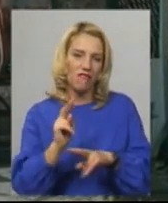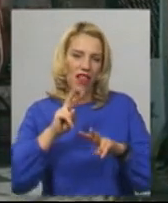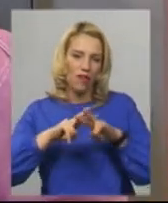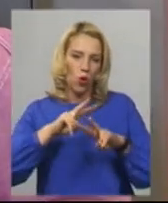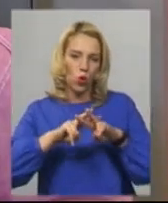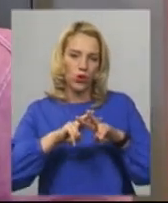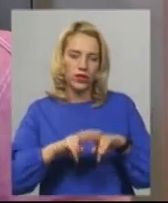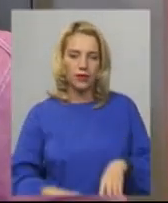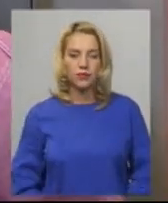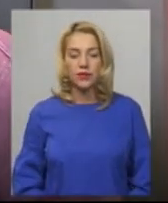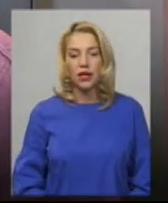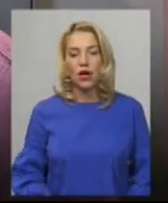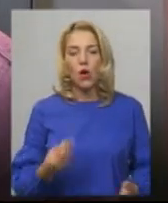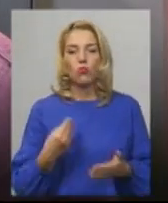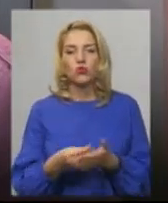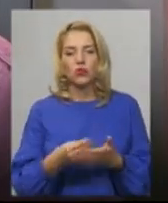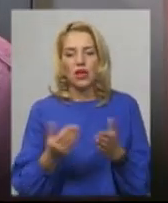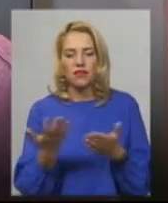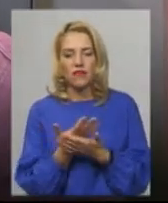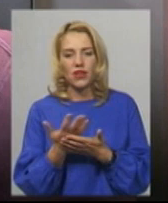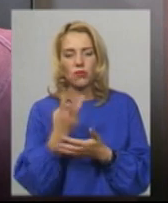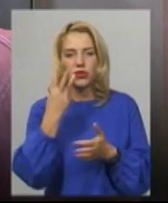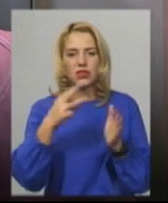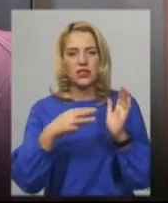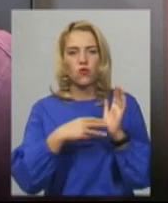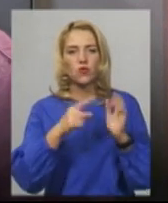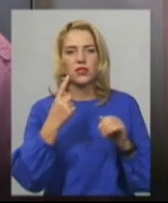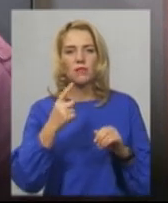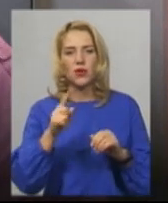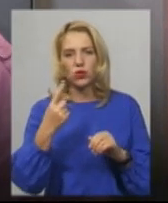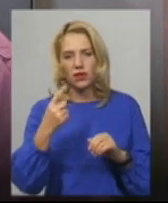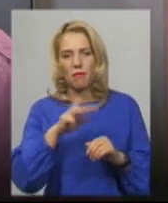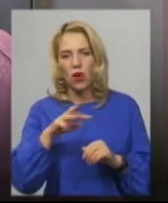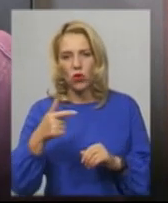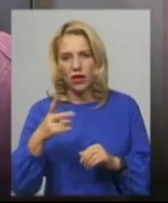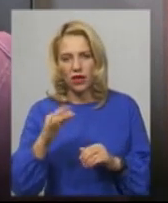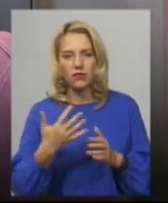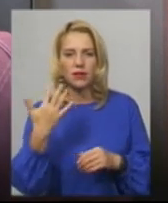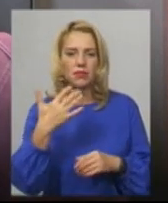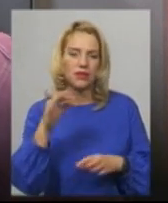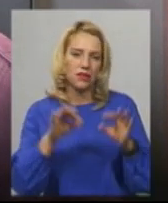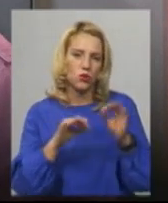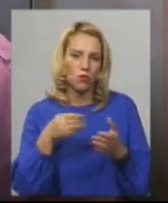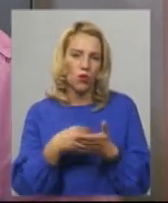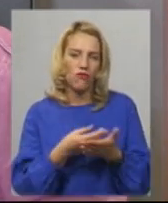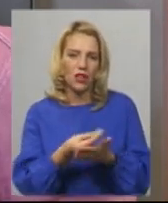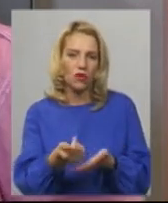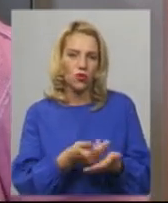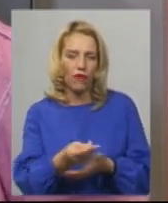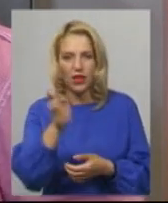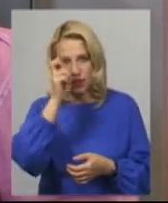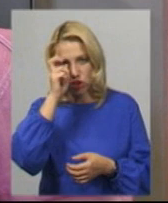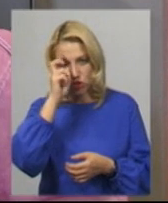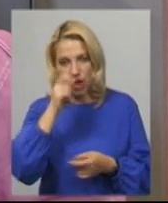Денисов. Бюджет фільму склав 38,1 мільйон гривень, 50% профінансувала держава,